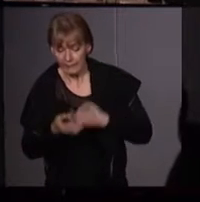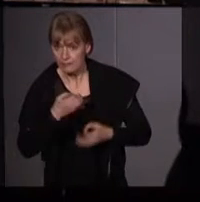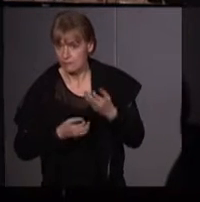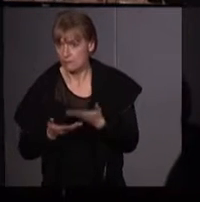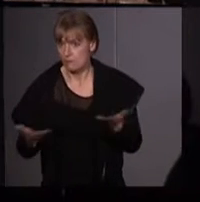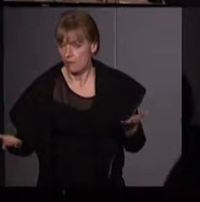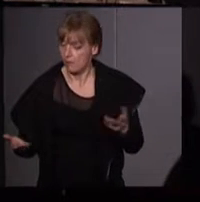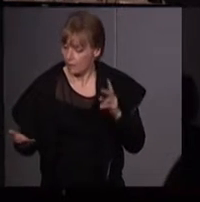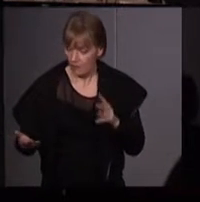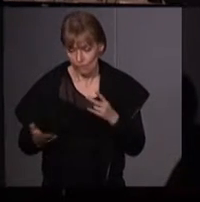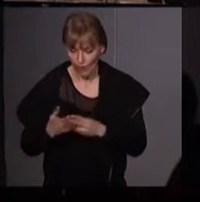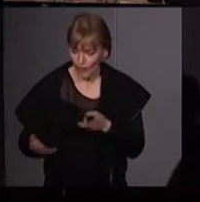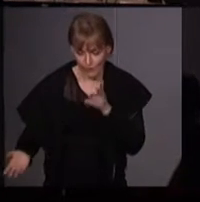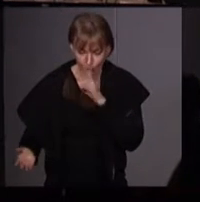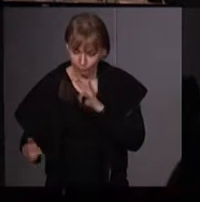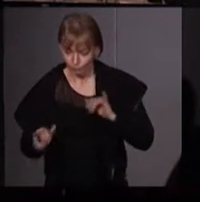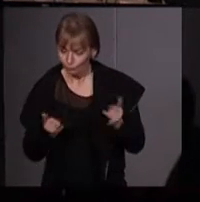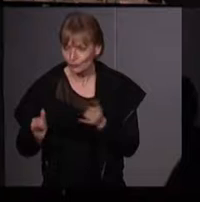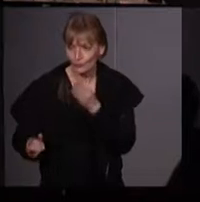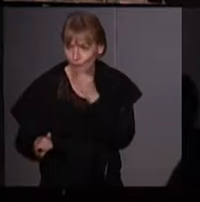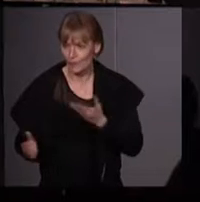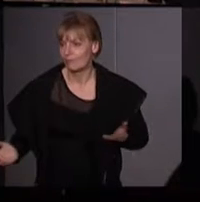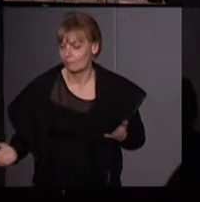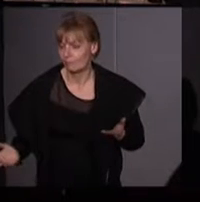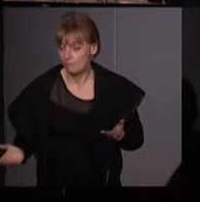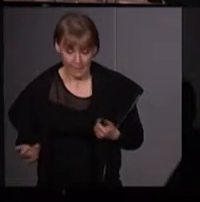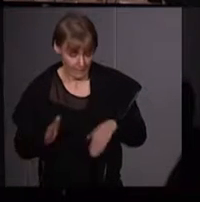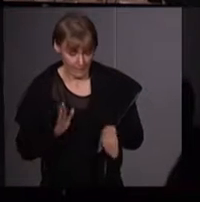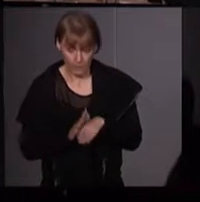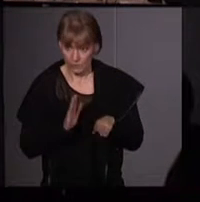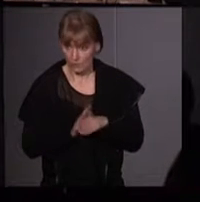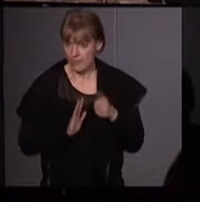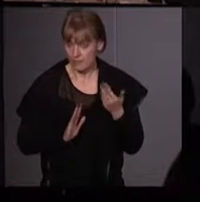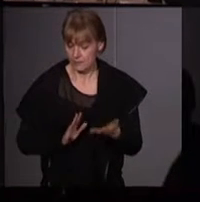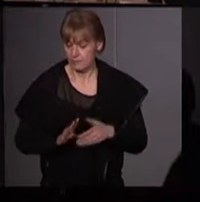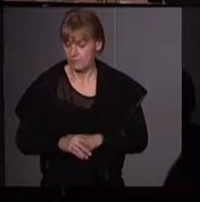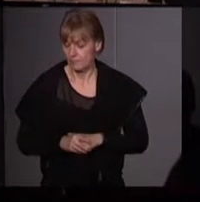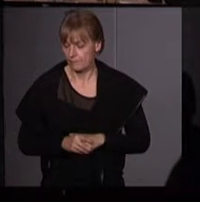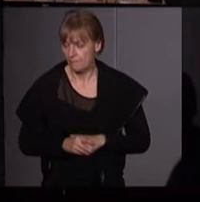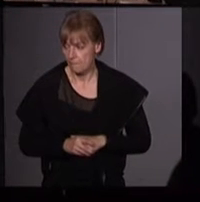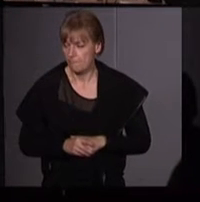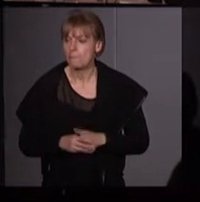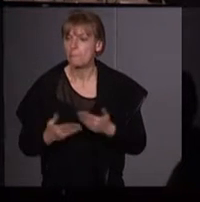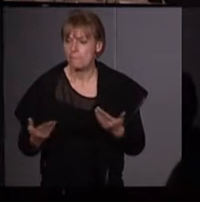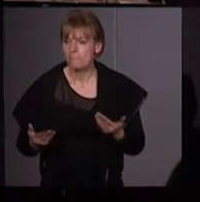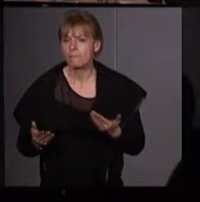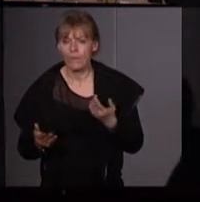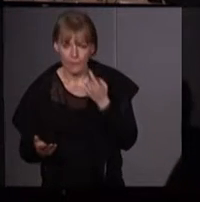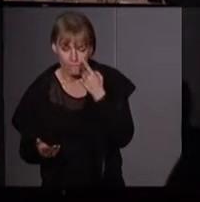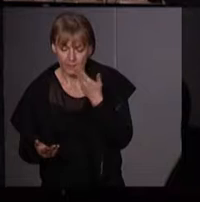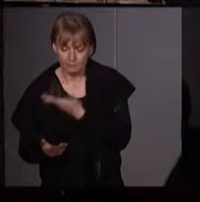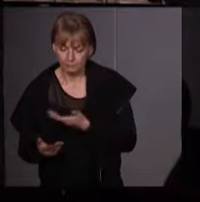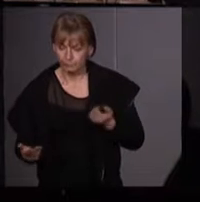qu'elles se sont bien amusées. Voilà. Bon. Ça, c'est le point de départ de Greenham Common. Alors, comme vous le verrez également,